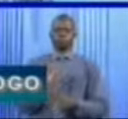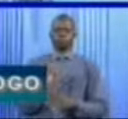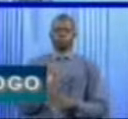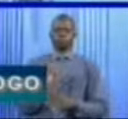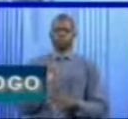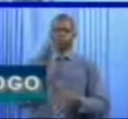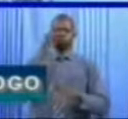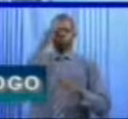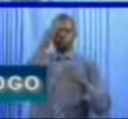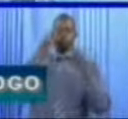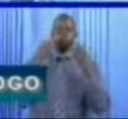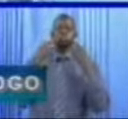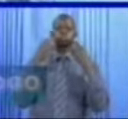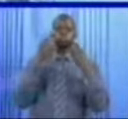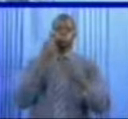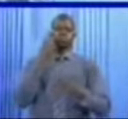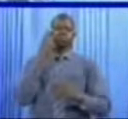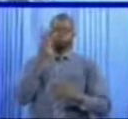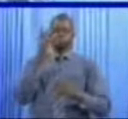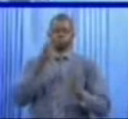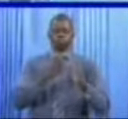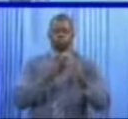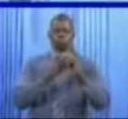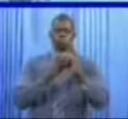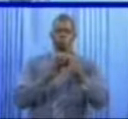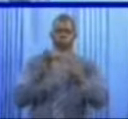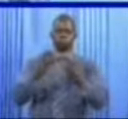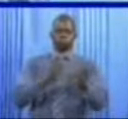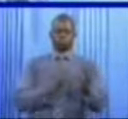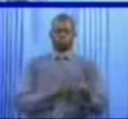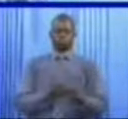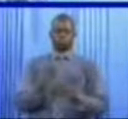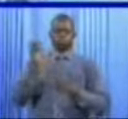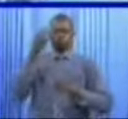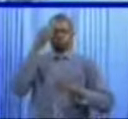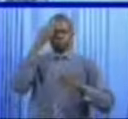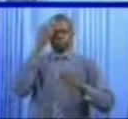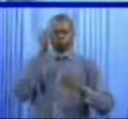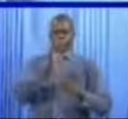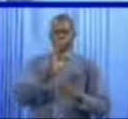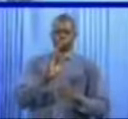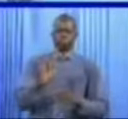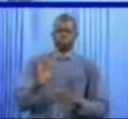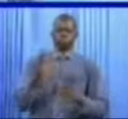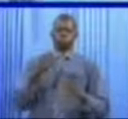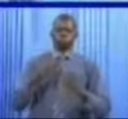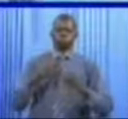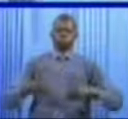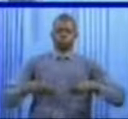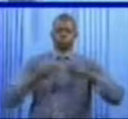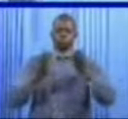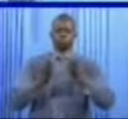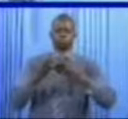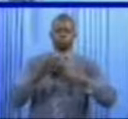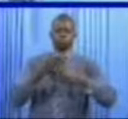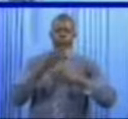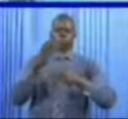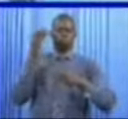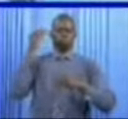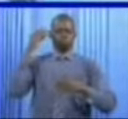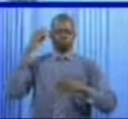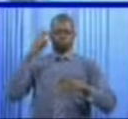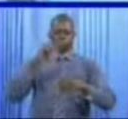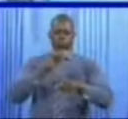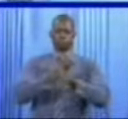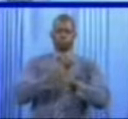Pour répondre à sa vision de modernisation de l'agriculture, le gouvernement burkinabé a confié à la Chambre des Mines, des Métiers